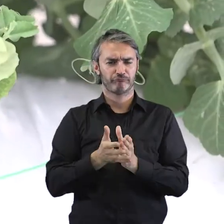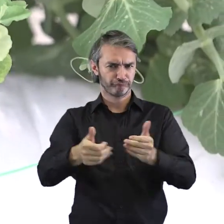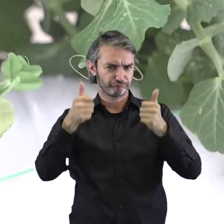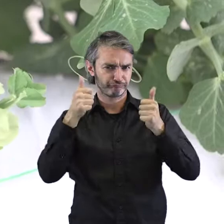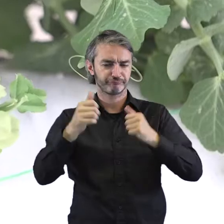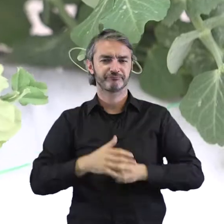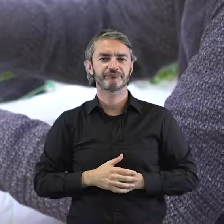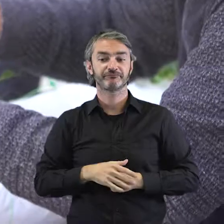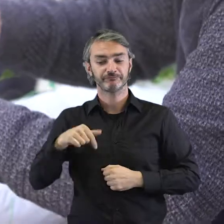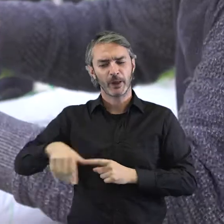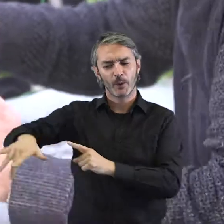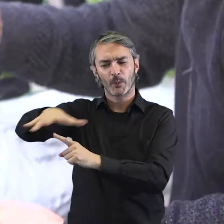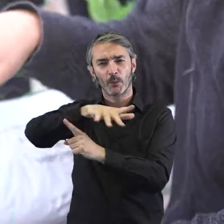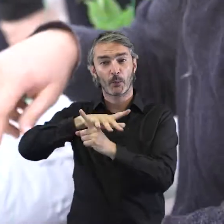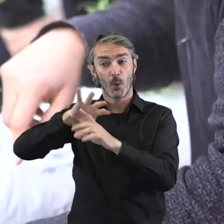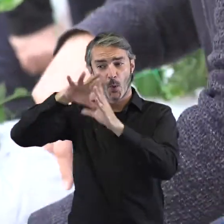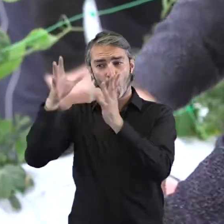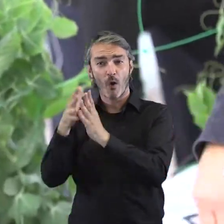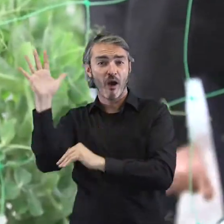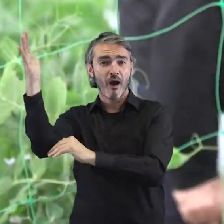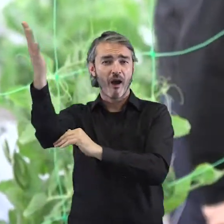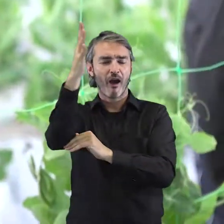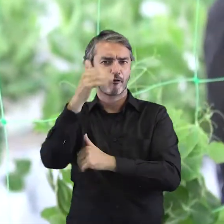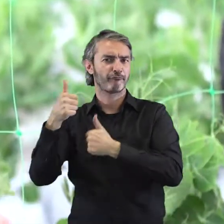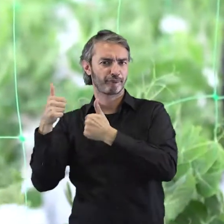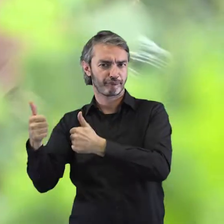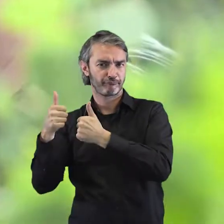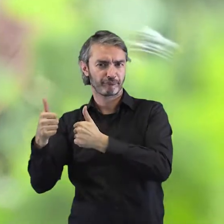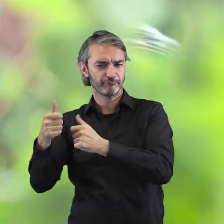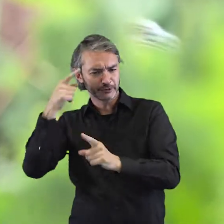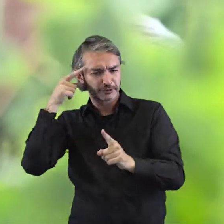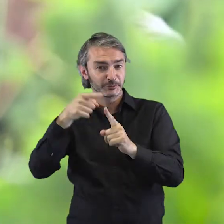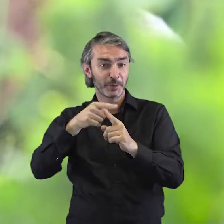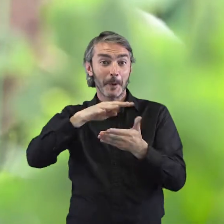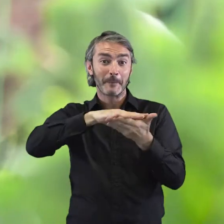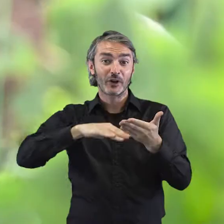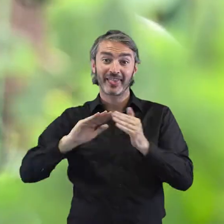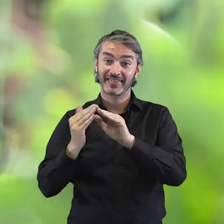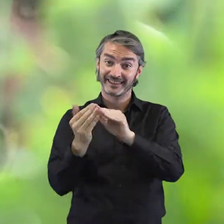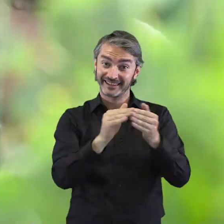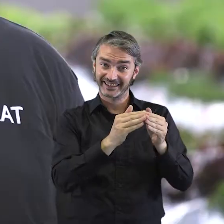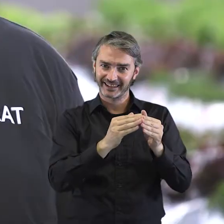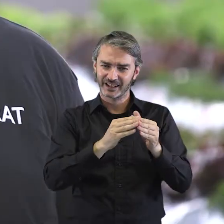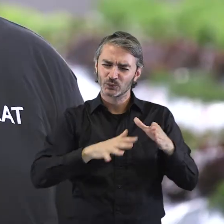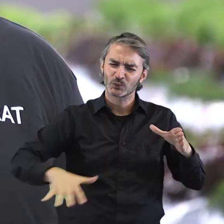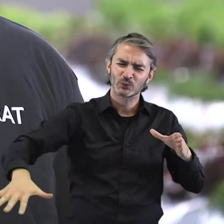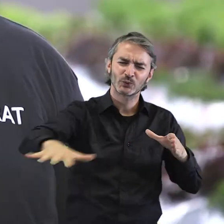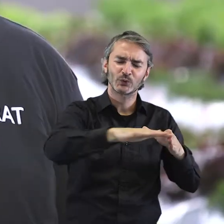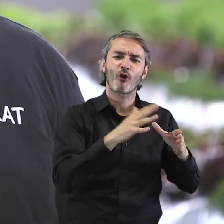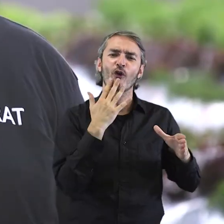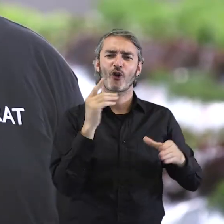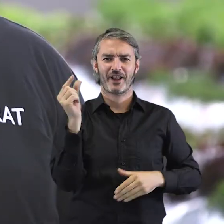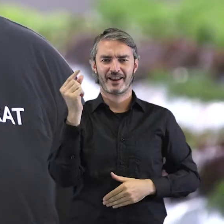condicions mediambientals. respecte al mediambient i aconseguir una Barcelona més verda. plantamos